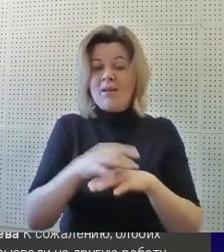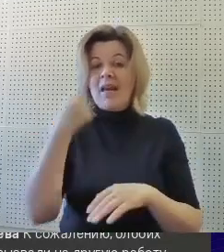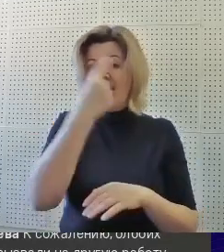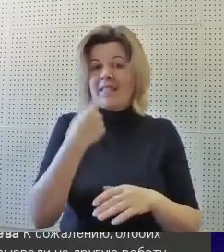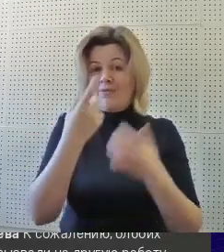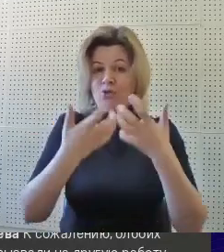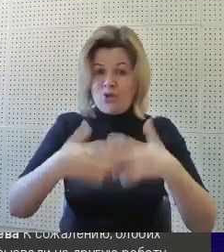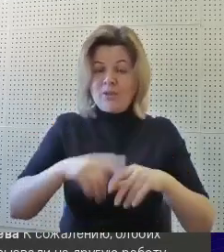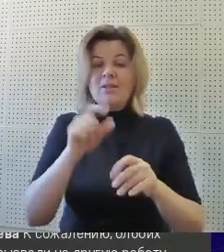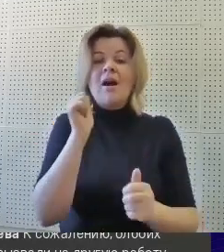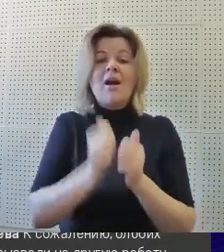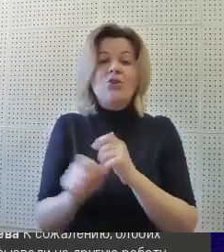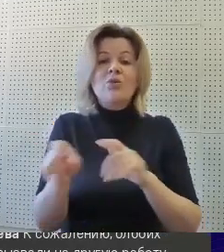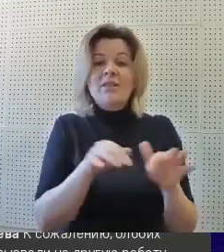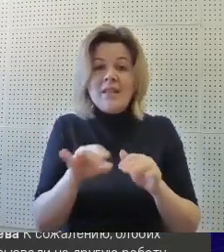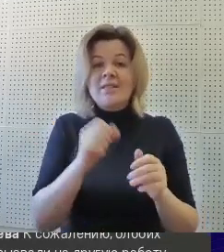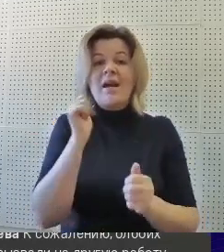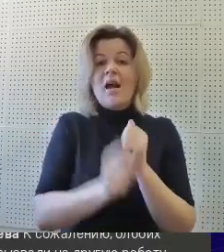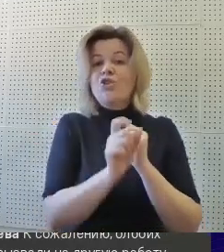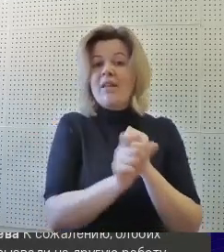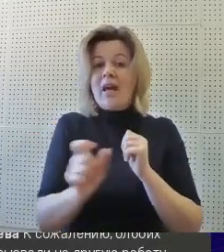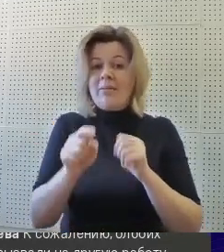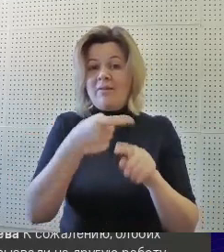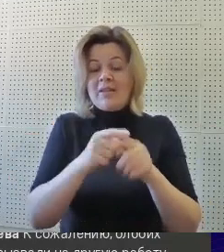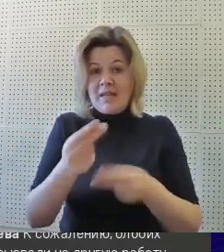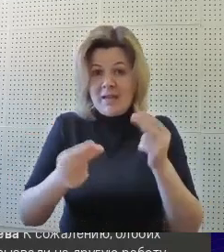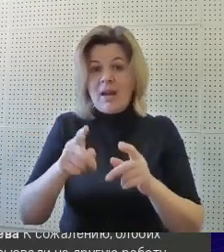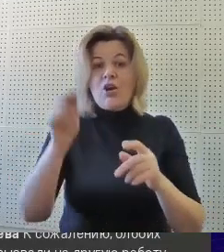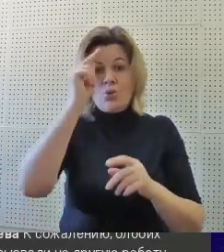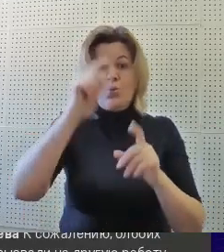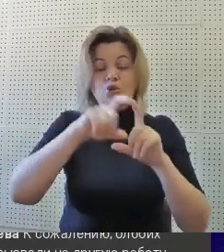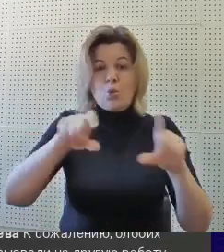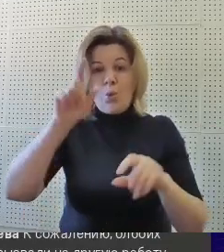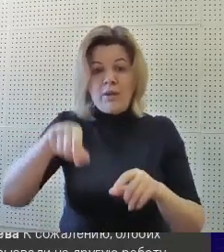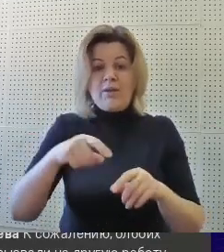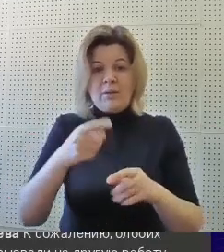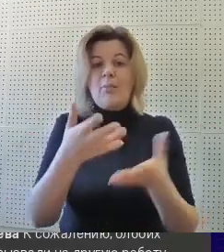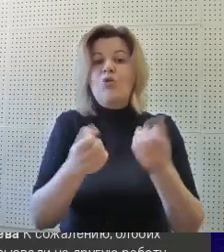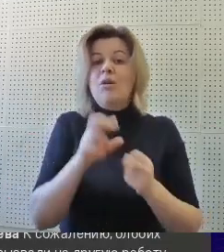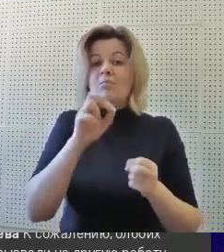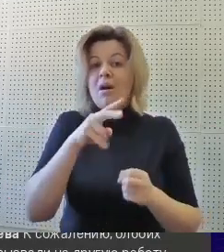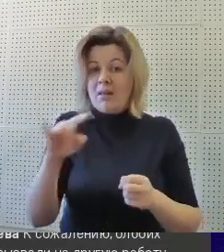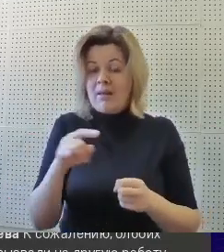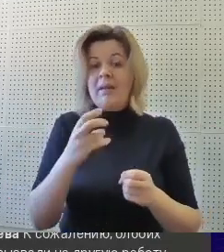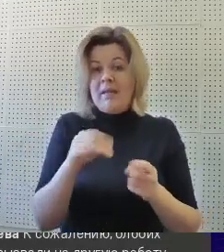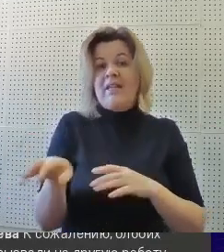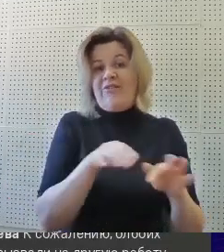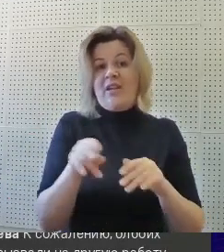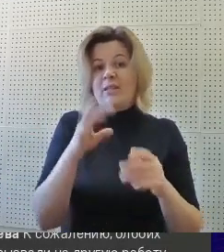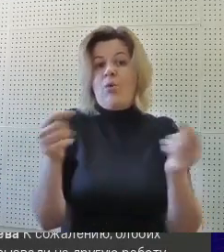счет. За каждую деятельность и этап в игре школьник получал баллы и продвигался по определенному